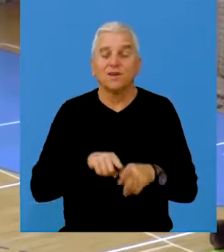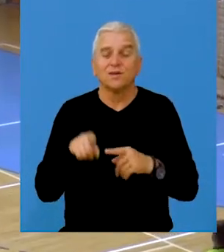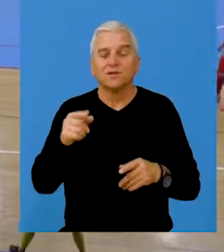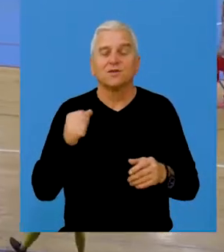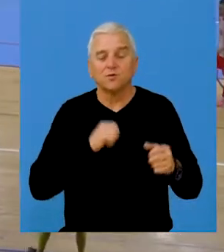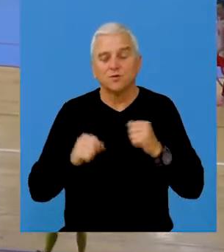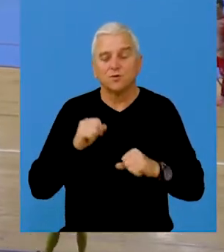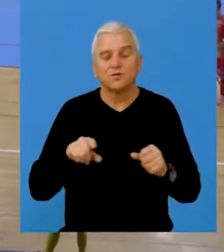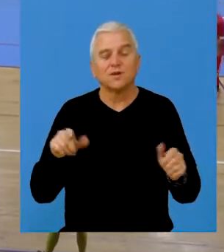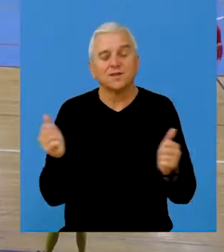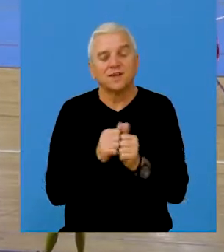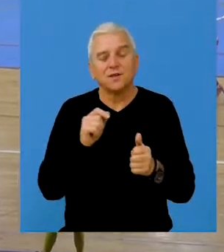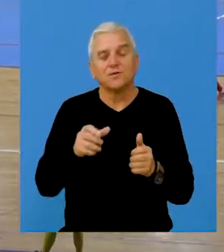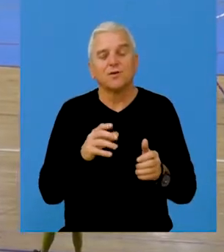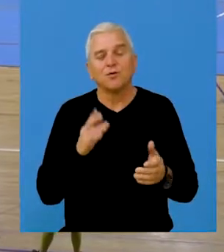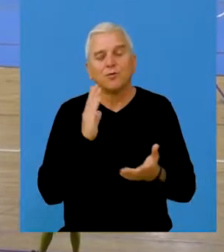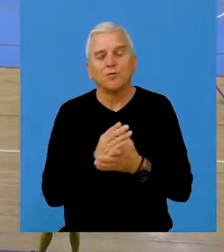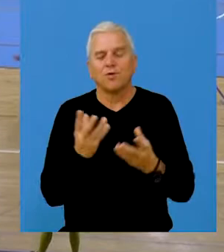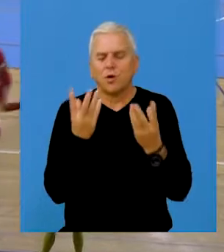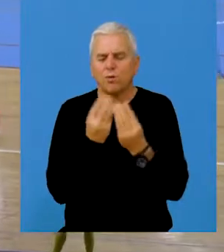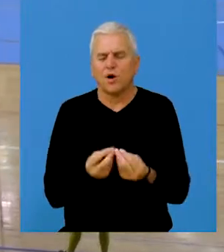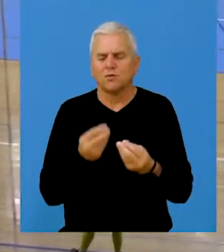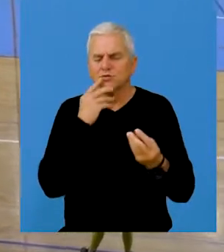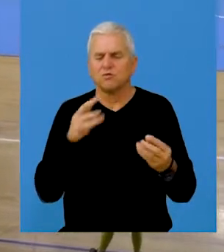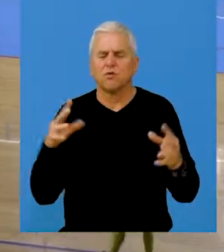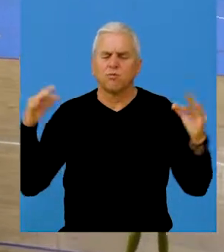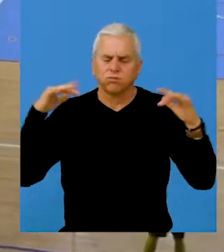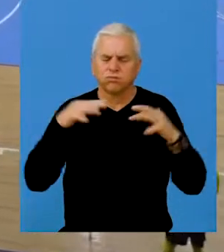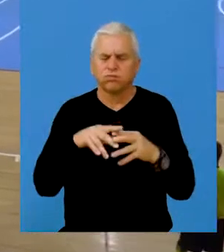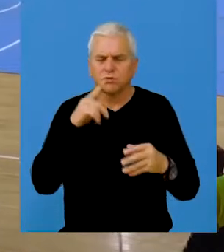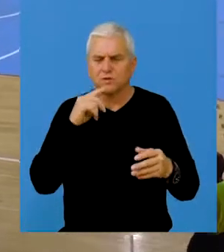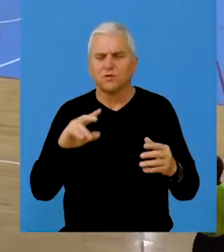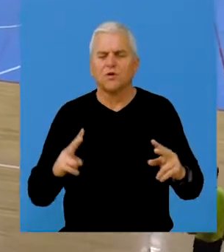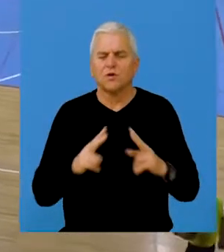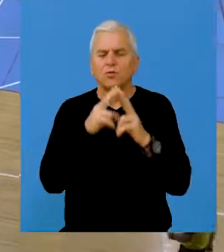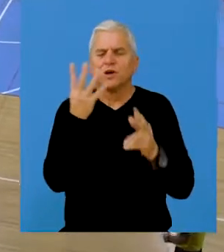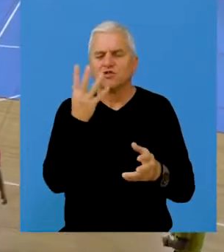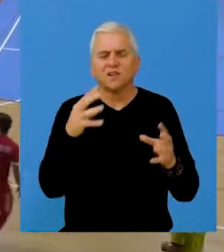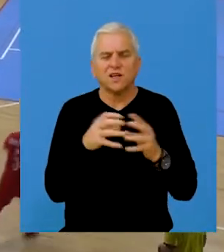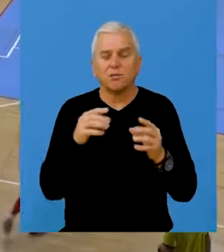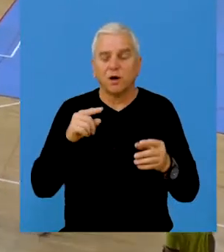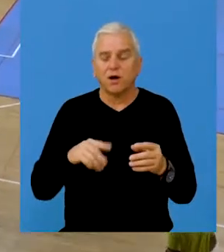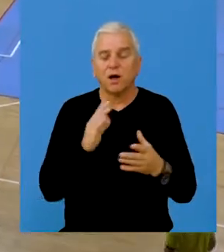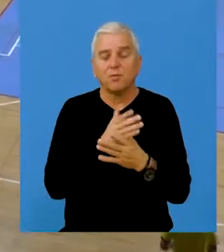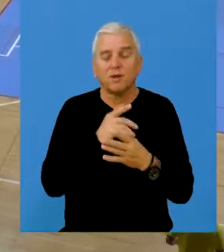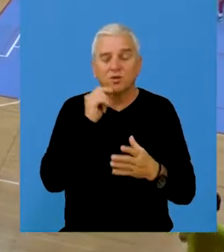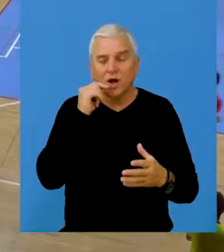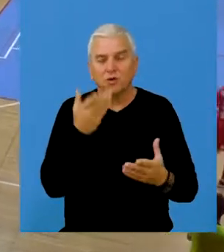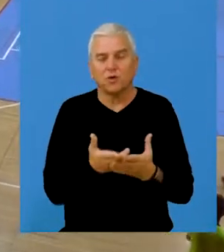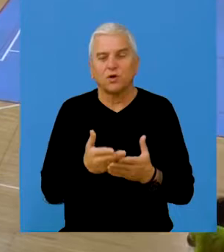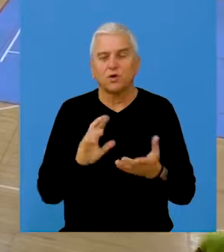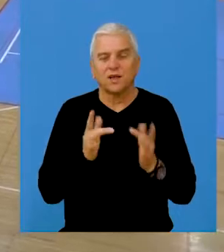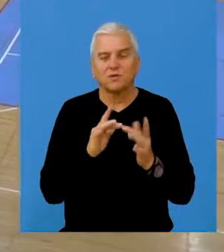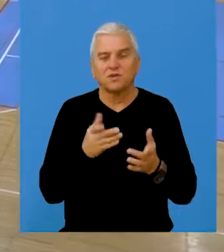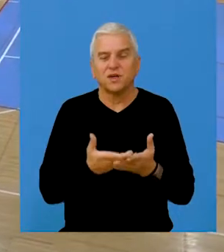i naravno da ćemo se truditi da zajednički taj turnir bude onako omasovljen i za ovaj put gdje su četiri ekipe, ali i međunarodnog